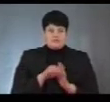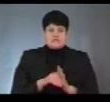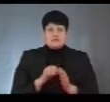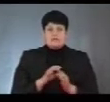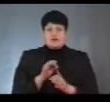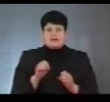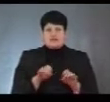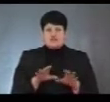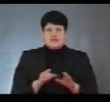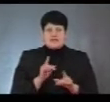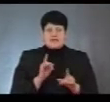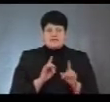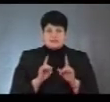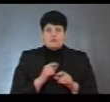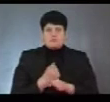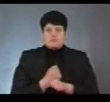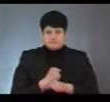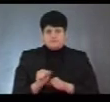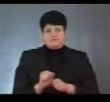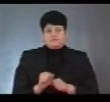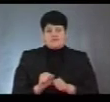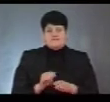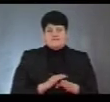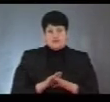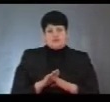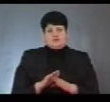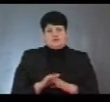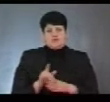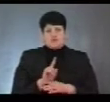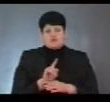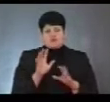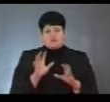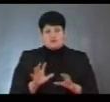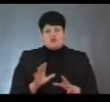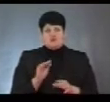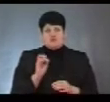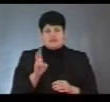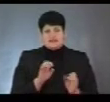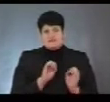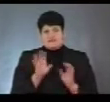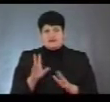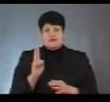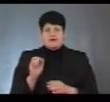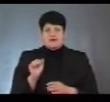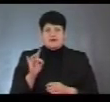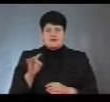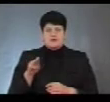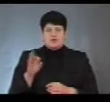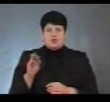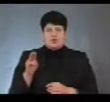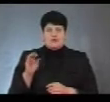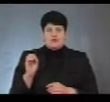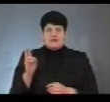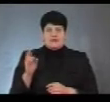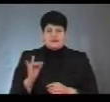сесію, щоб промисловому порядку виклилась норма закону, жеки передали ці картотеки. От і все. Тому що через оцю радянську таку бюрократію, коли